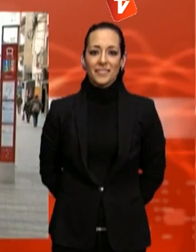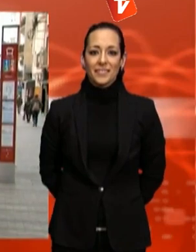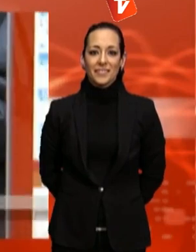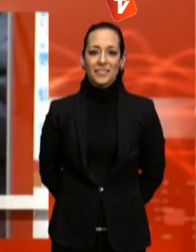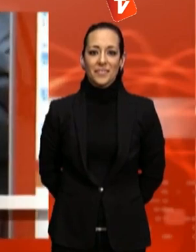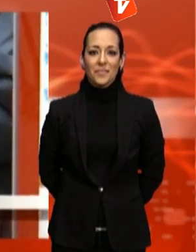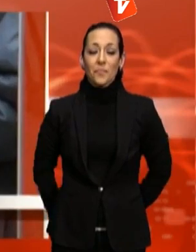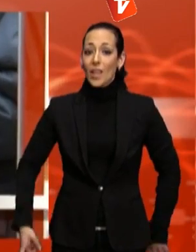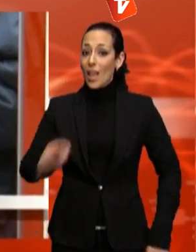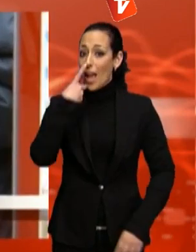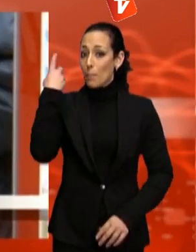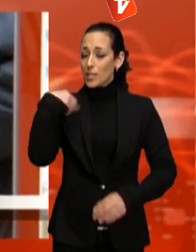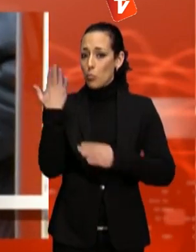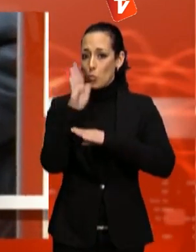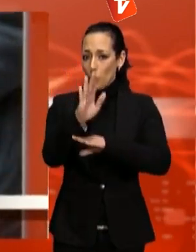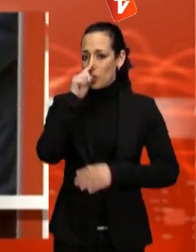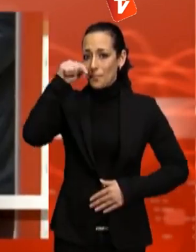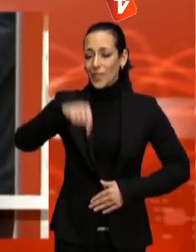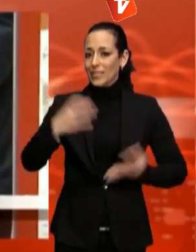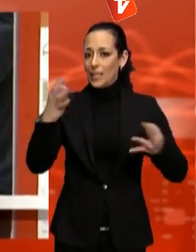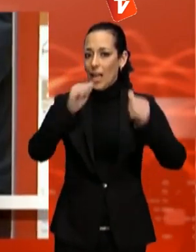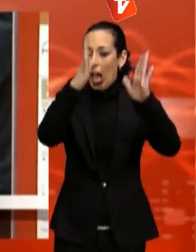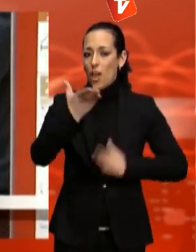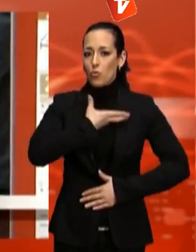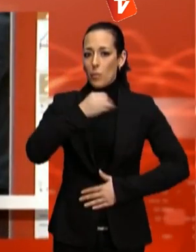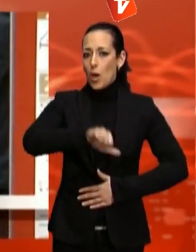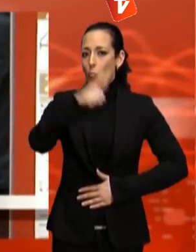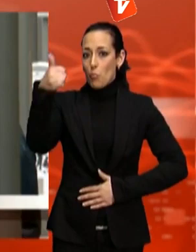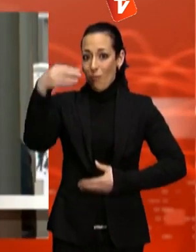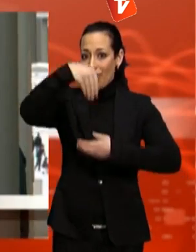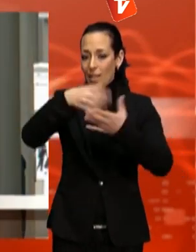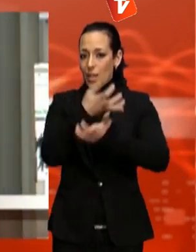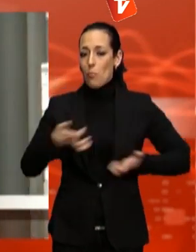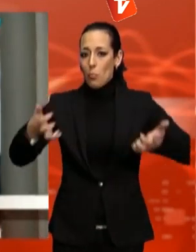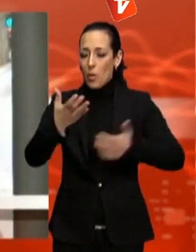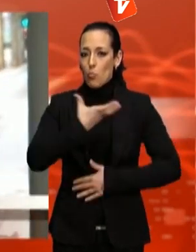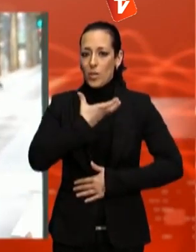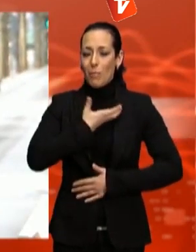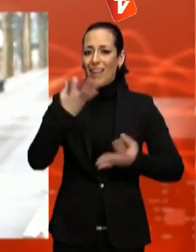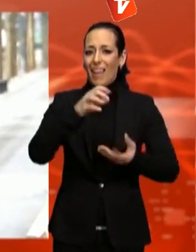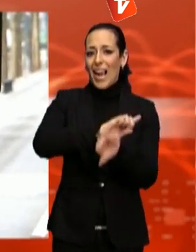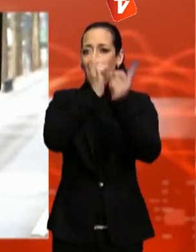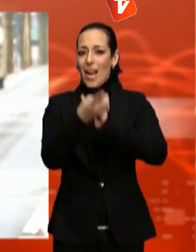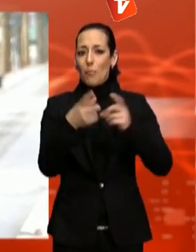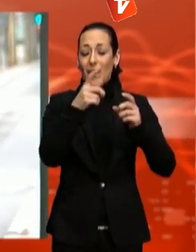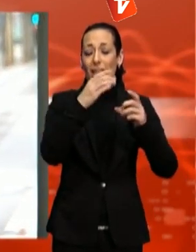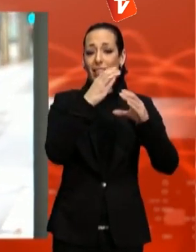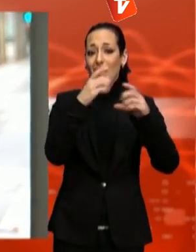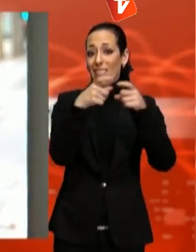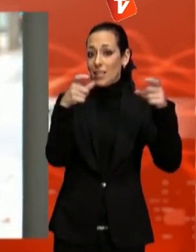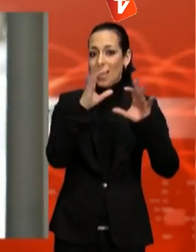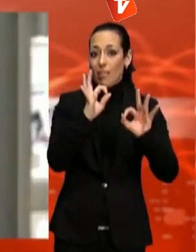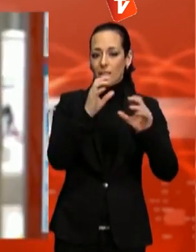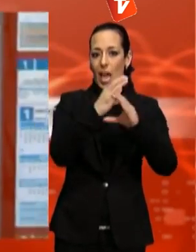Un any després d'haver-ho proposat, l'Ajuntament aprovarà al proper ple municipal la modificació de les targetes de bus T-65 T-Social i T-Social